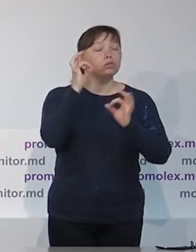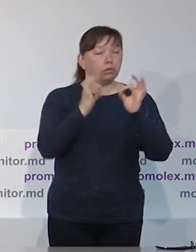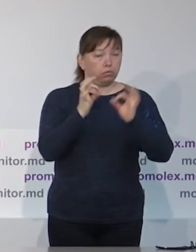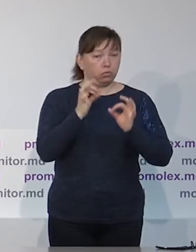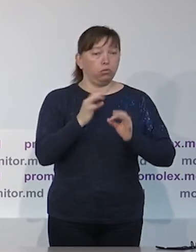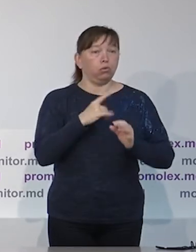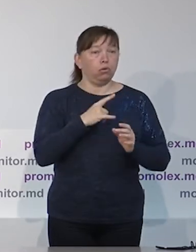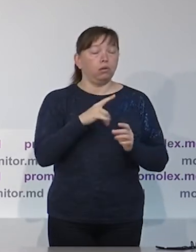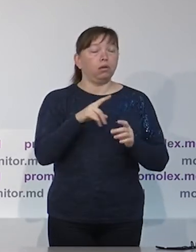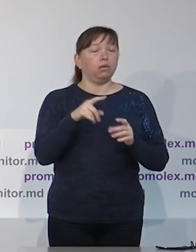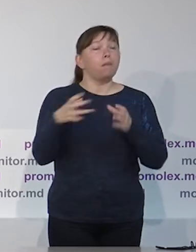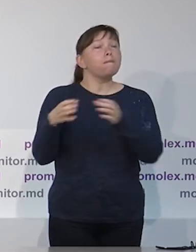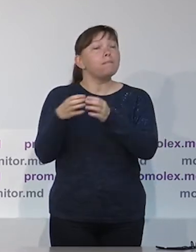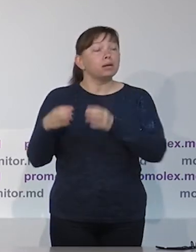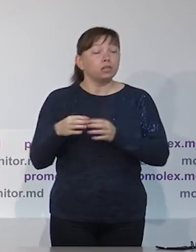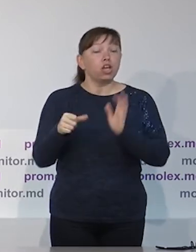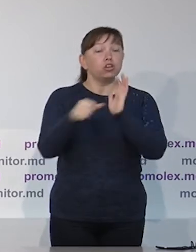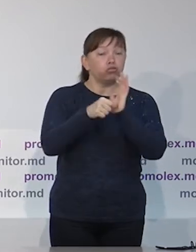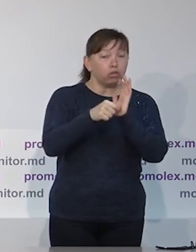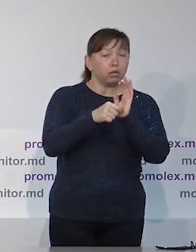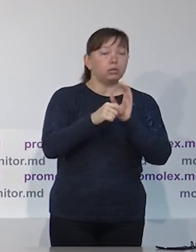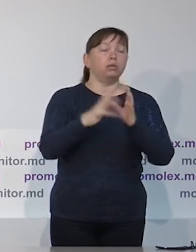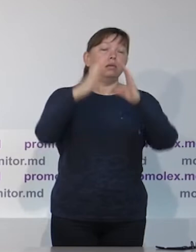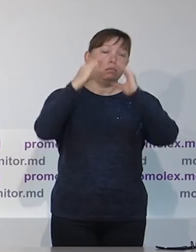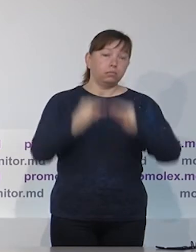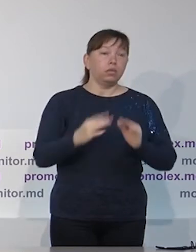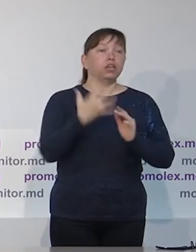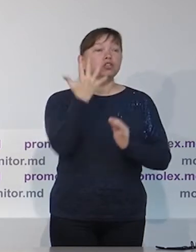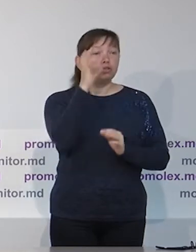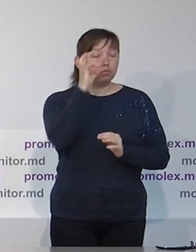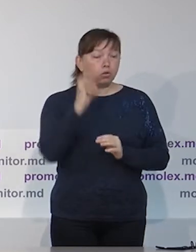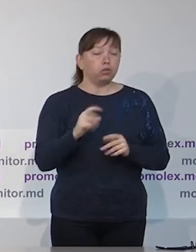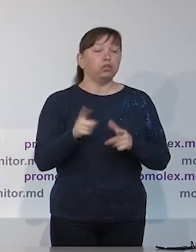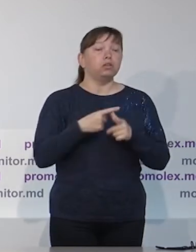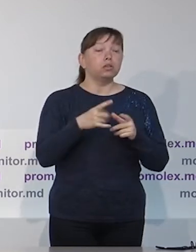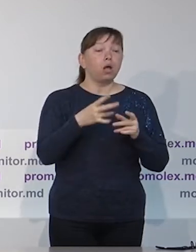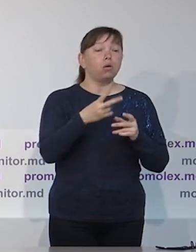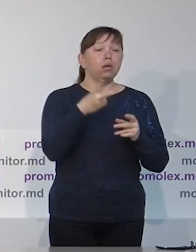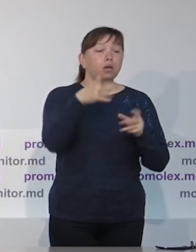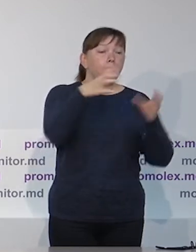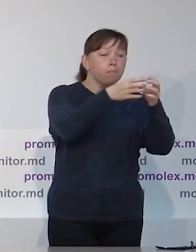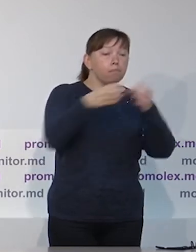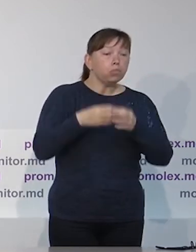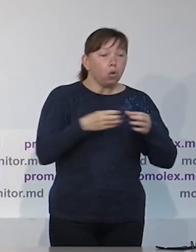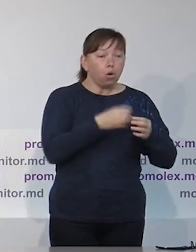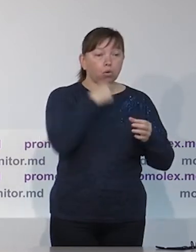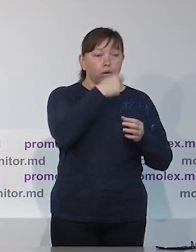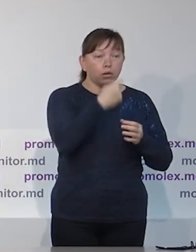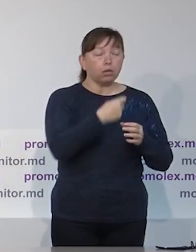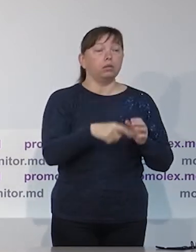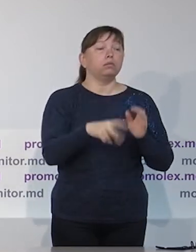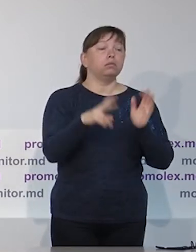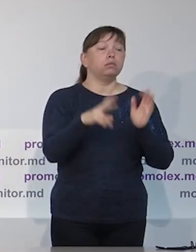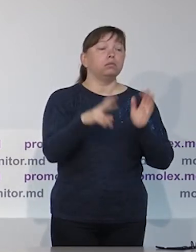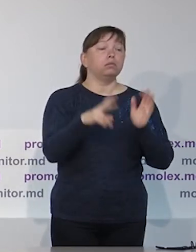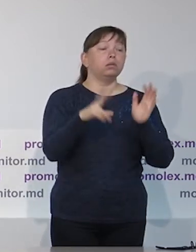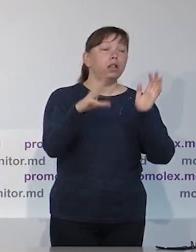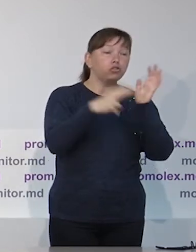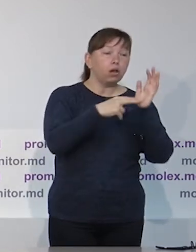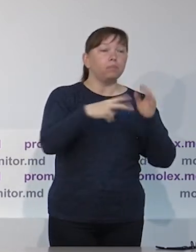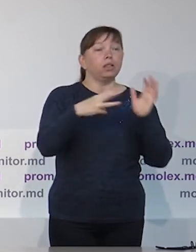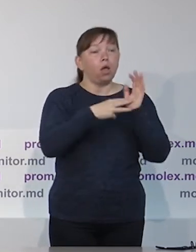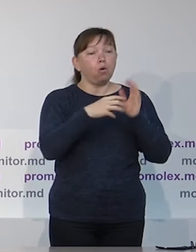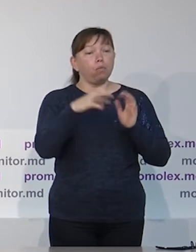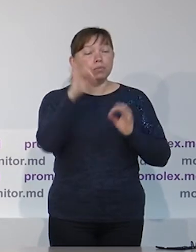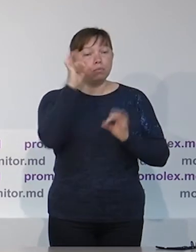много других важных изменений, таких как снижение избирательного порога, например, для партий с